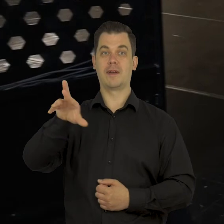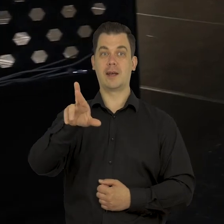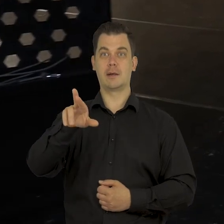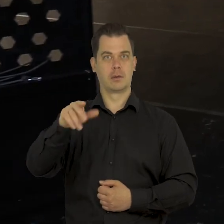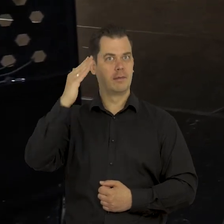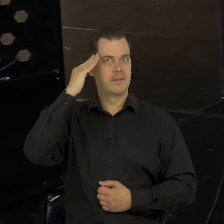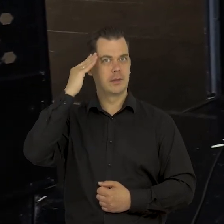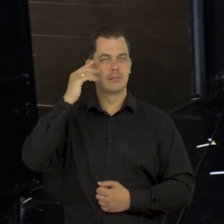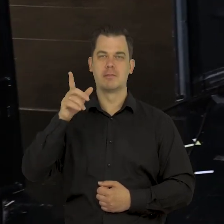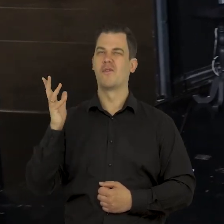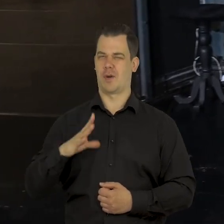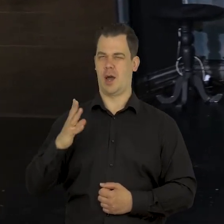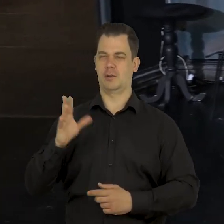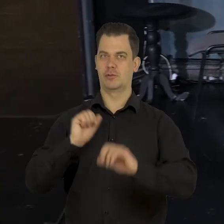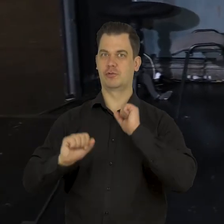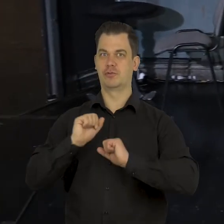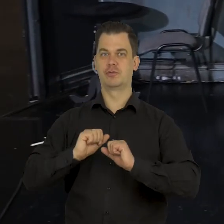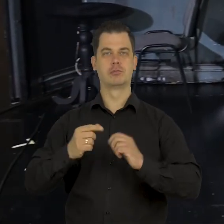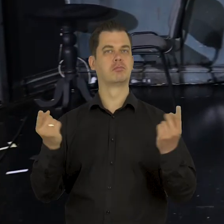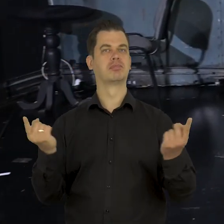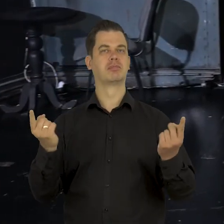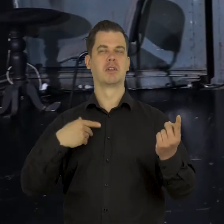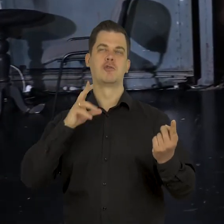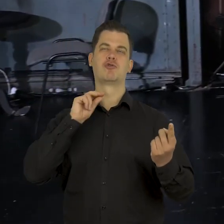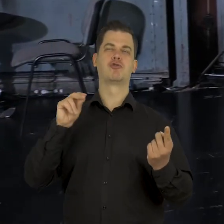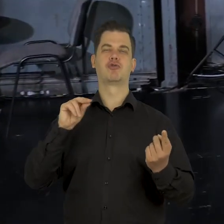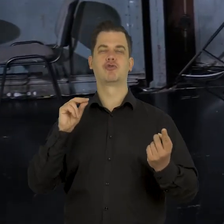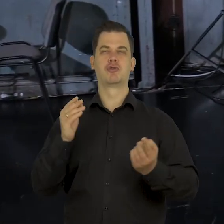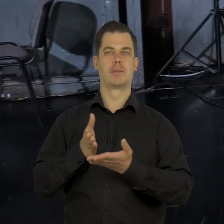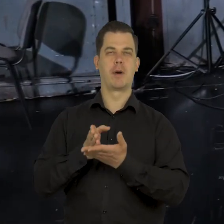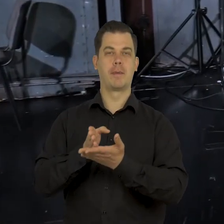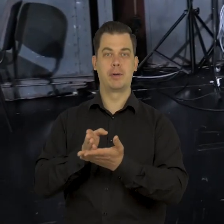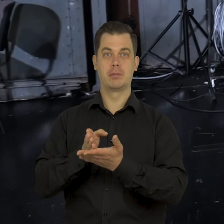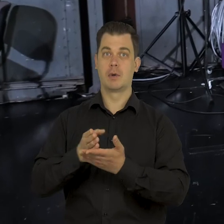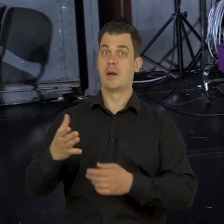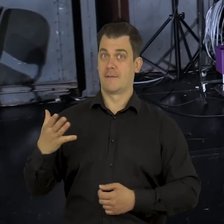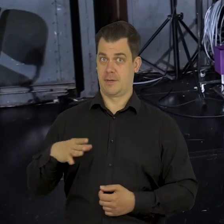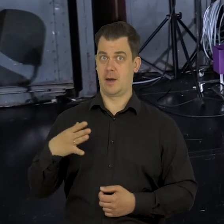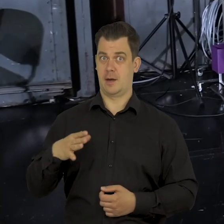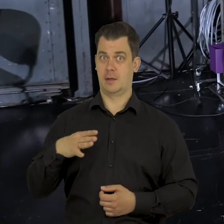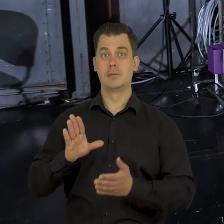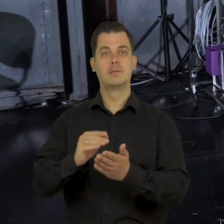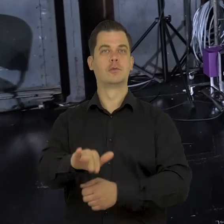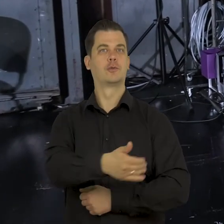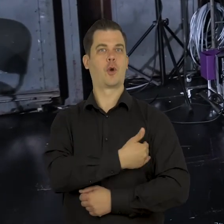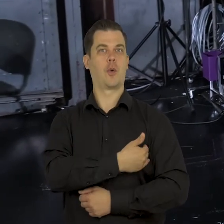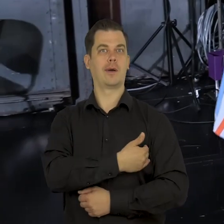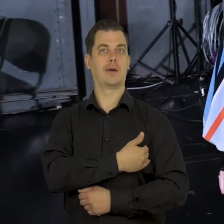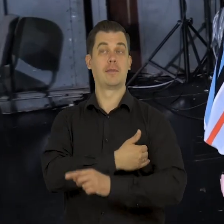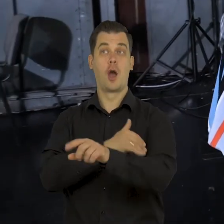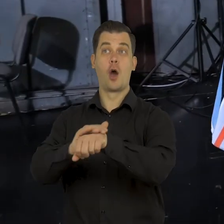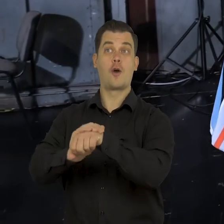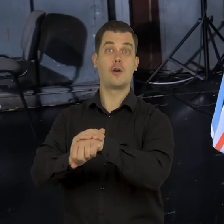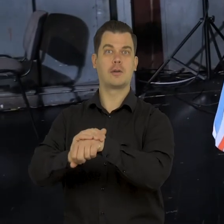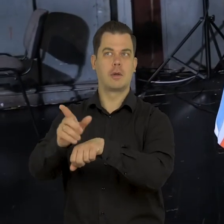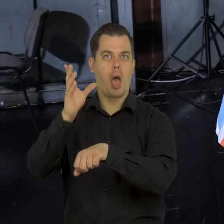Po tak cennych wskazówkach i wiedzy warto wziąć się do ćwiczeń, aby stać się świetnym suflerem, bo te umiejętności mogą wam się przydać na przykład w